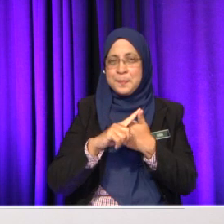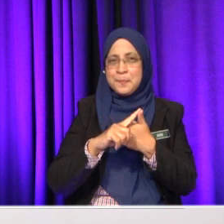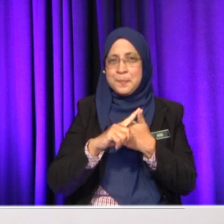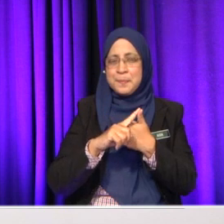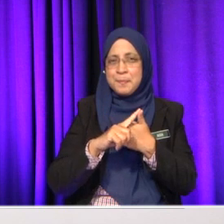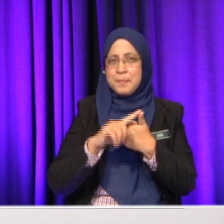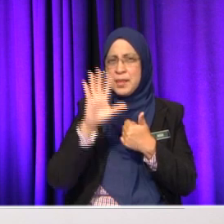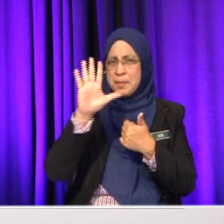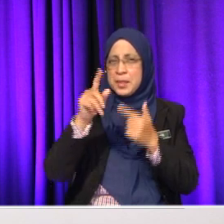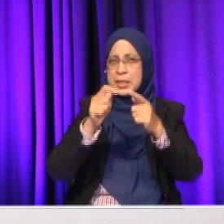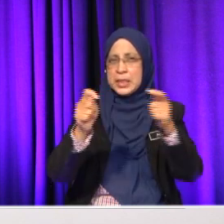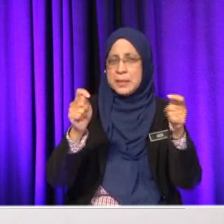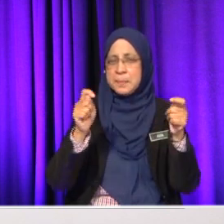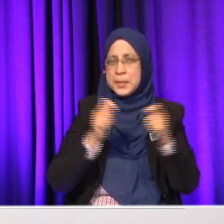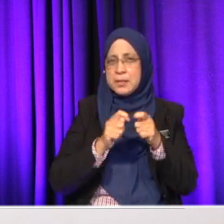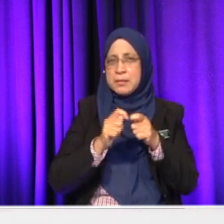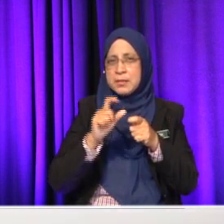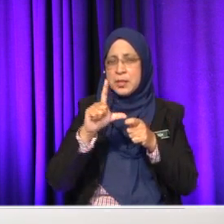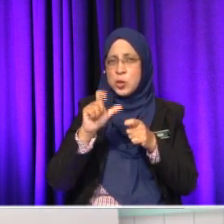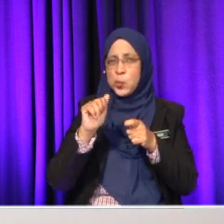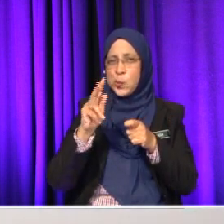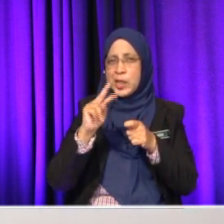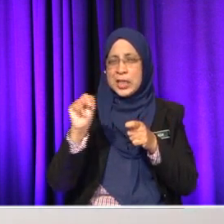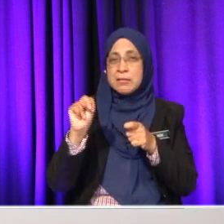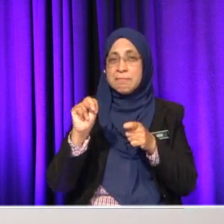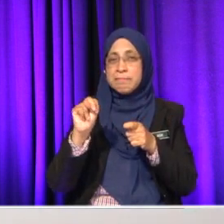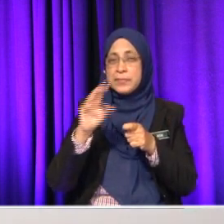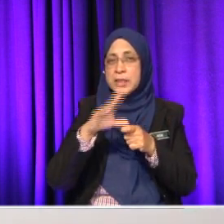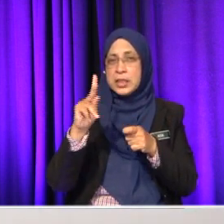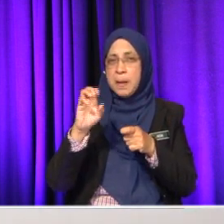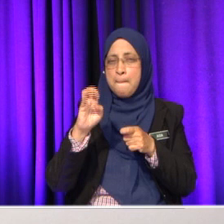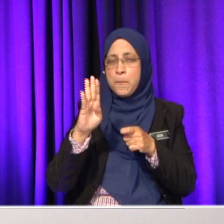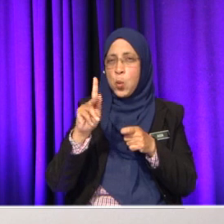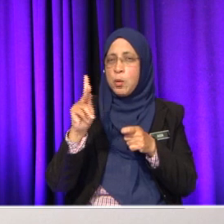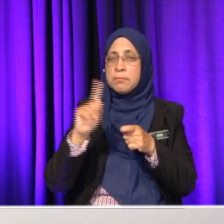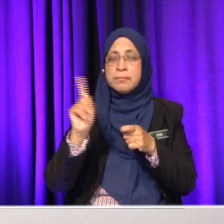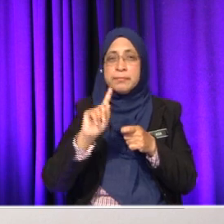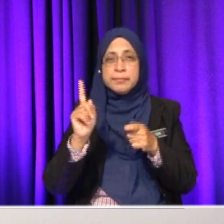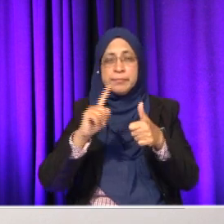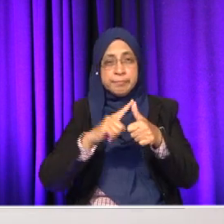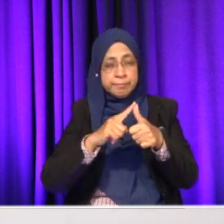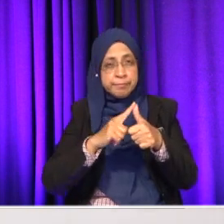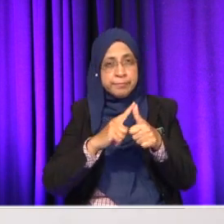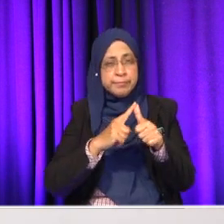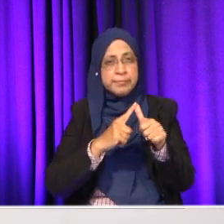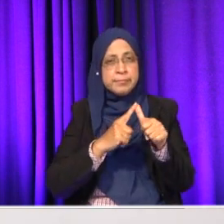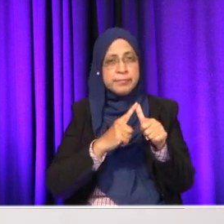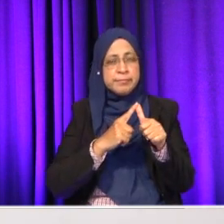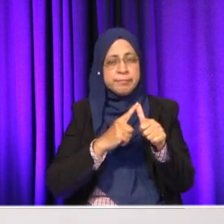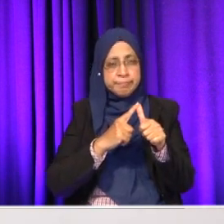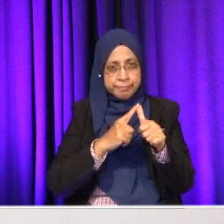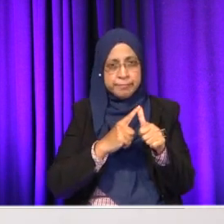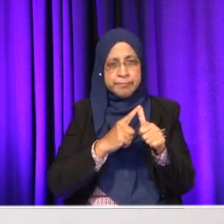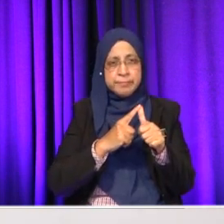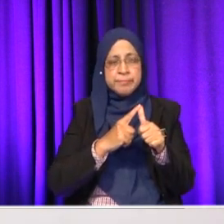Lima lokasi pemasangan lurang dan kebuk pemeriksaan ialah perubahan arah pipe